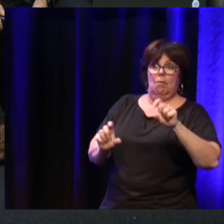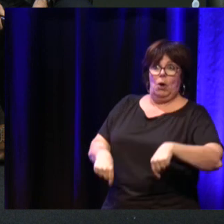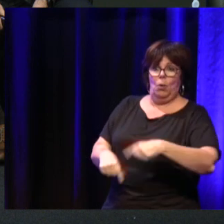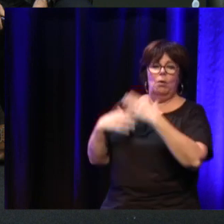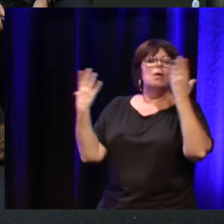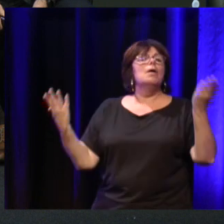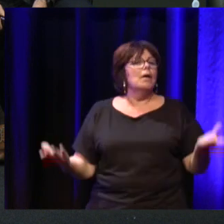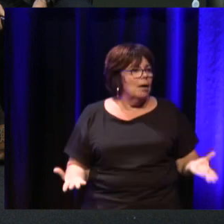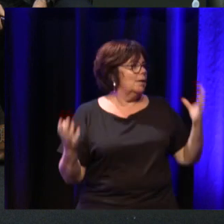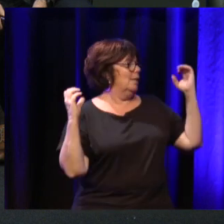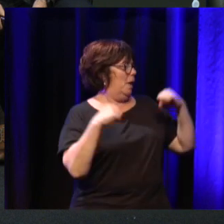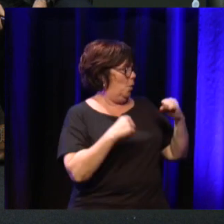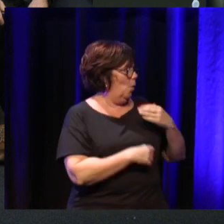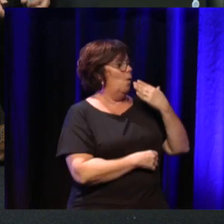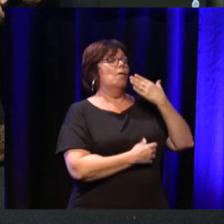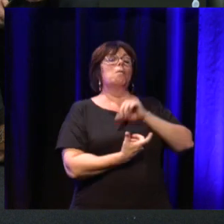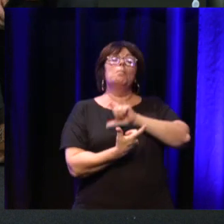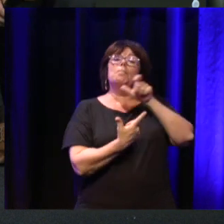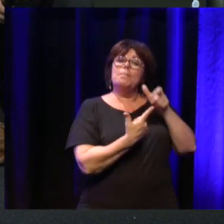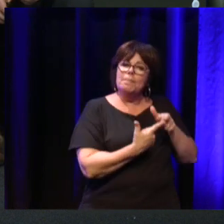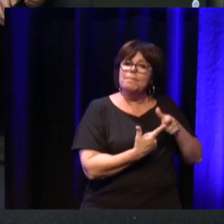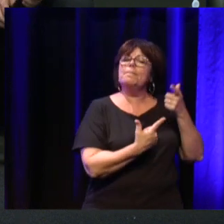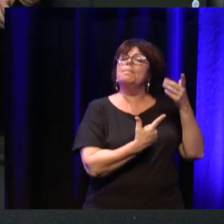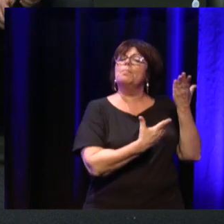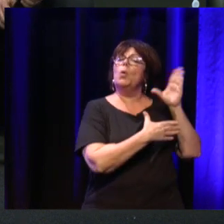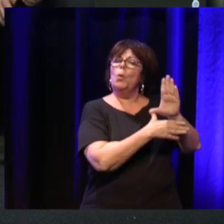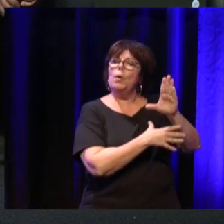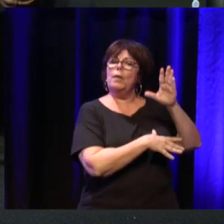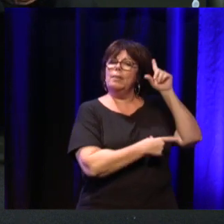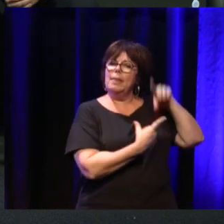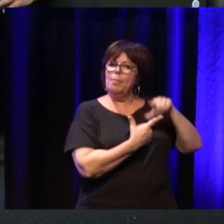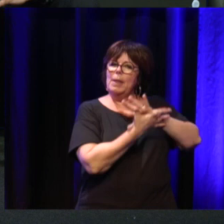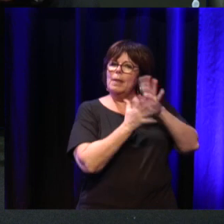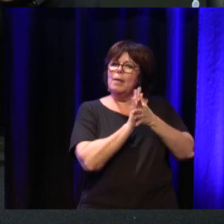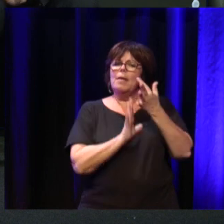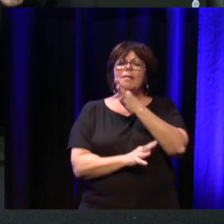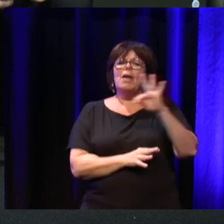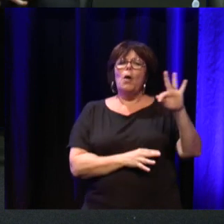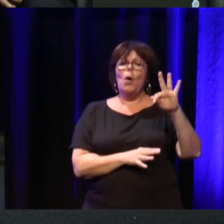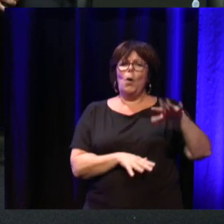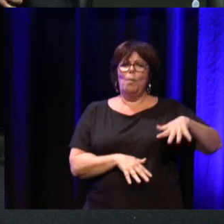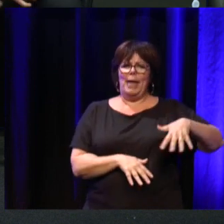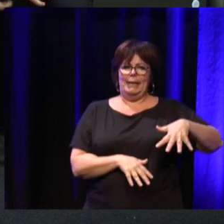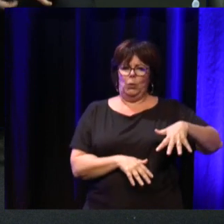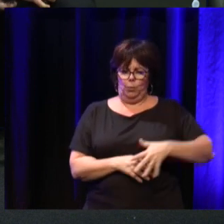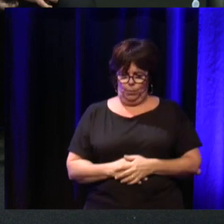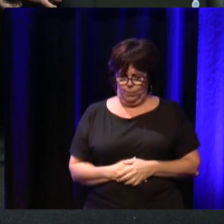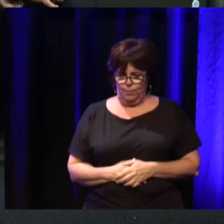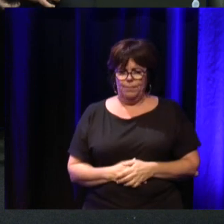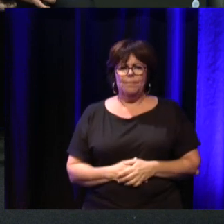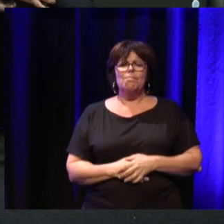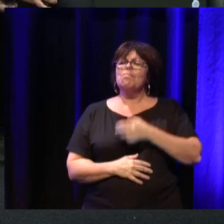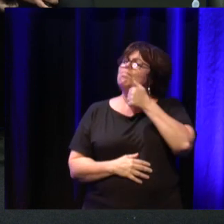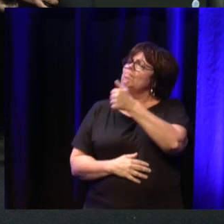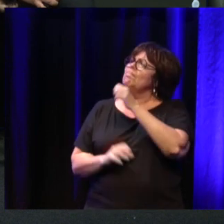président de France Parkinson. Donc, Federico, je crois que tu vas nous donner l'exemple de ce qui se